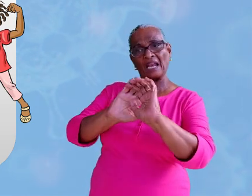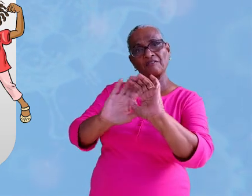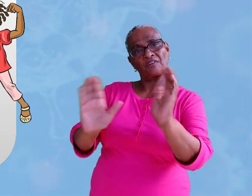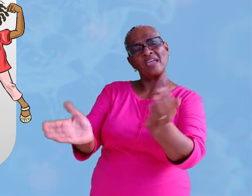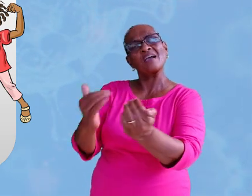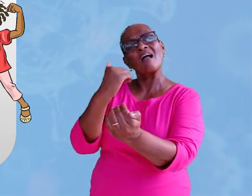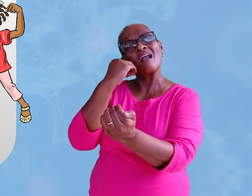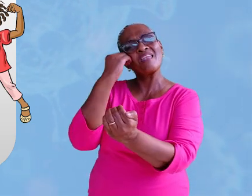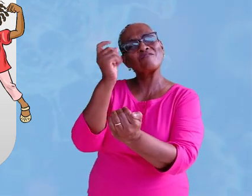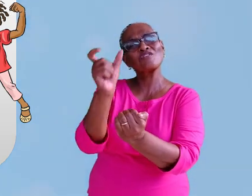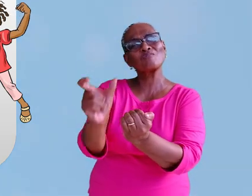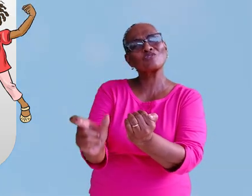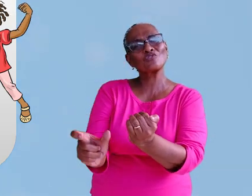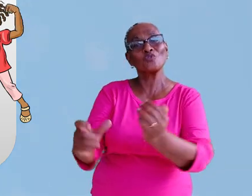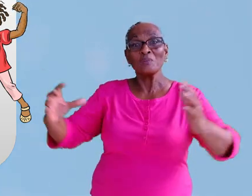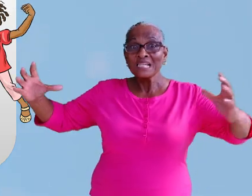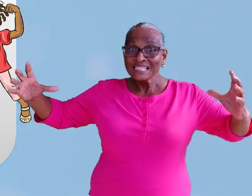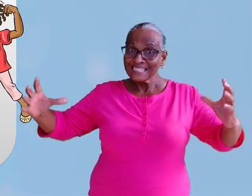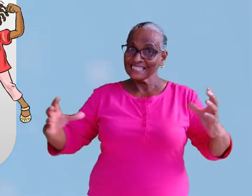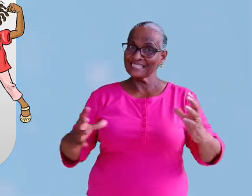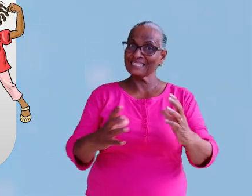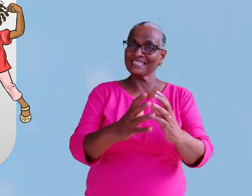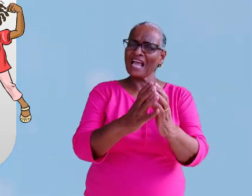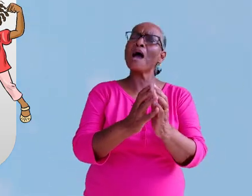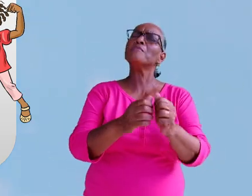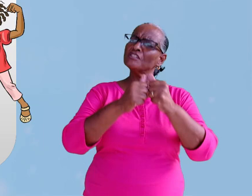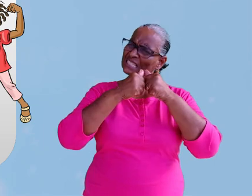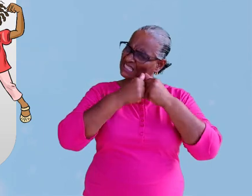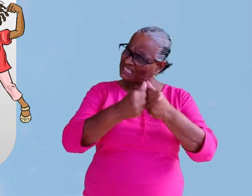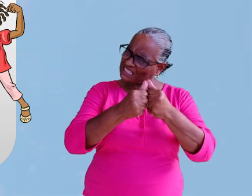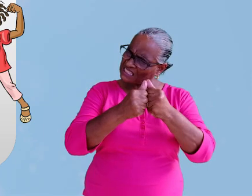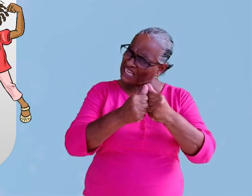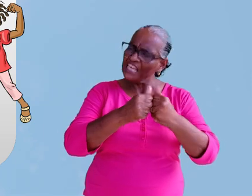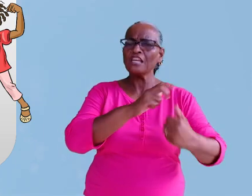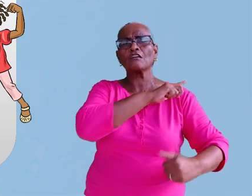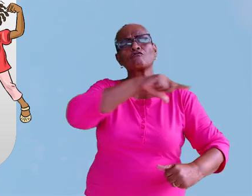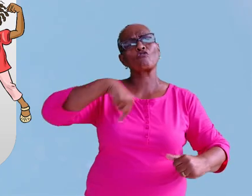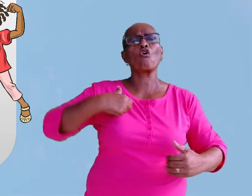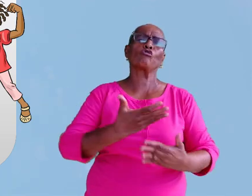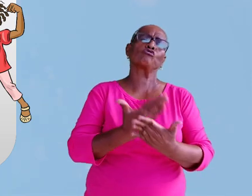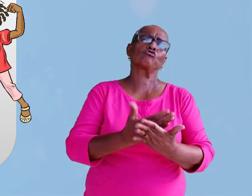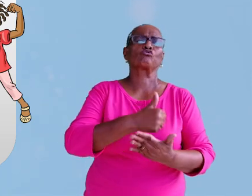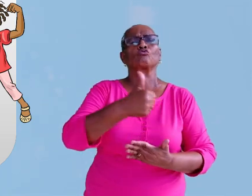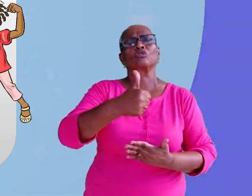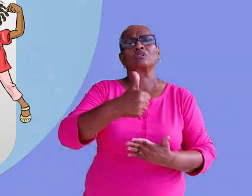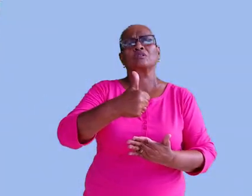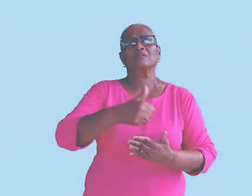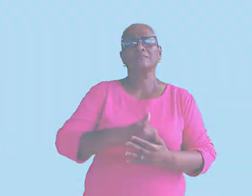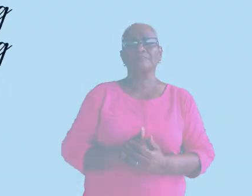jezelf en je geliefden samen komen wij er zeker uit